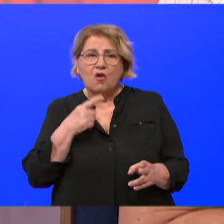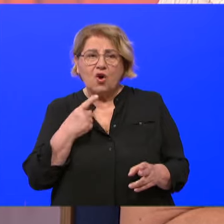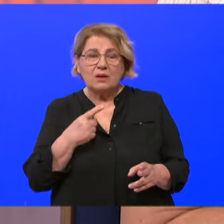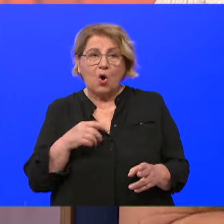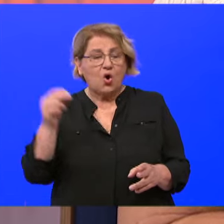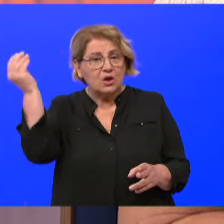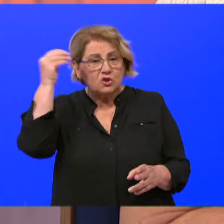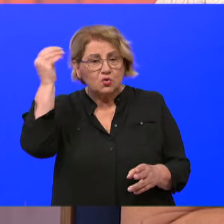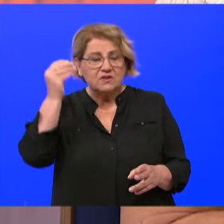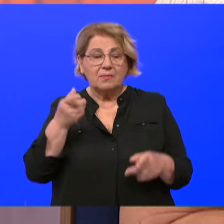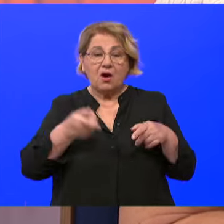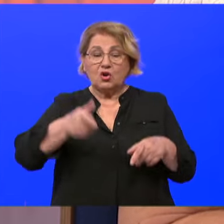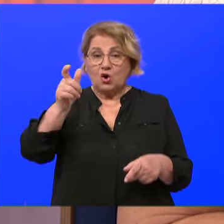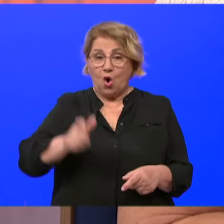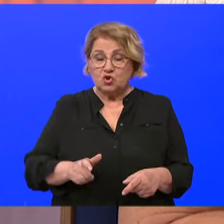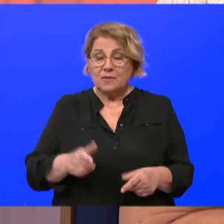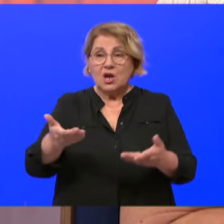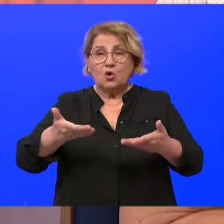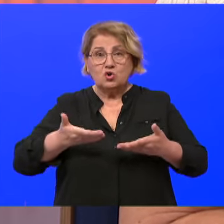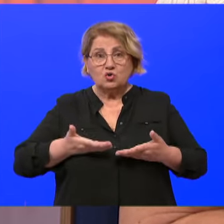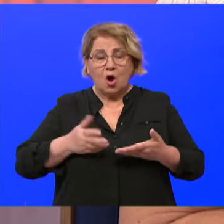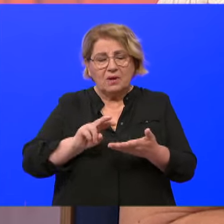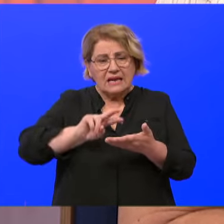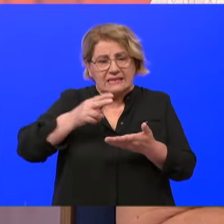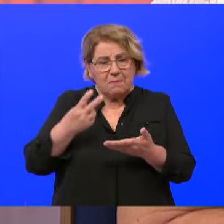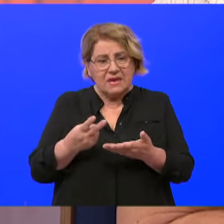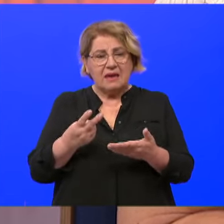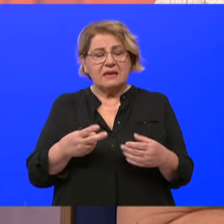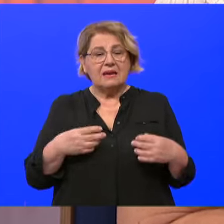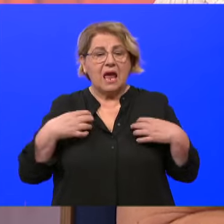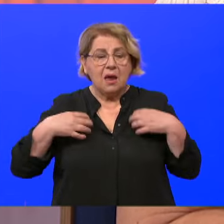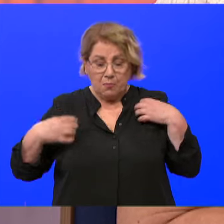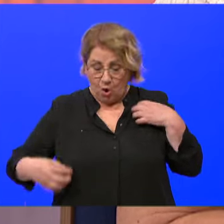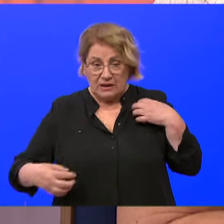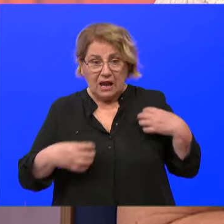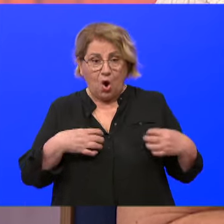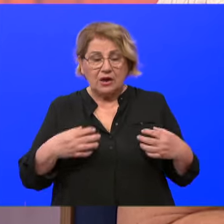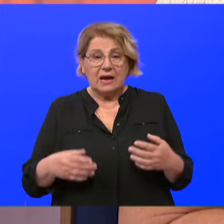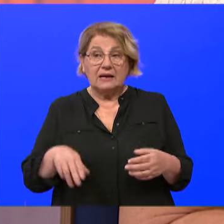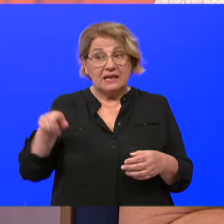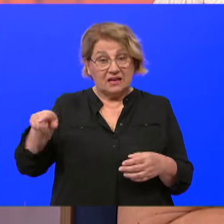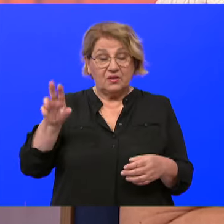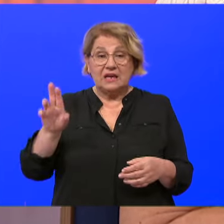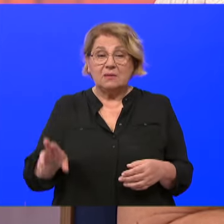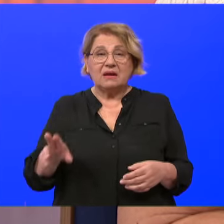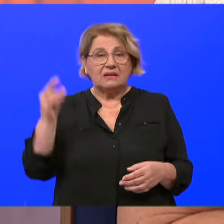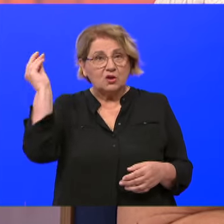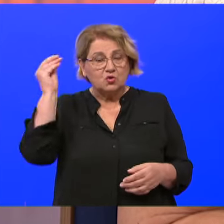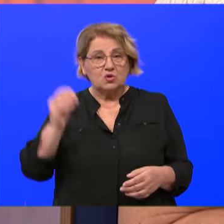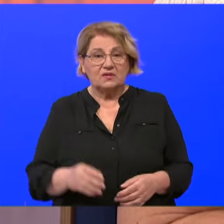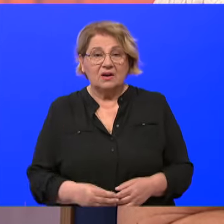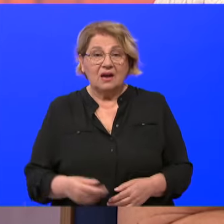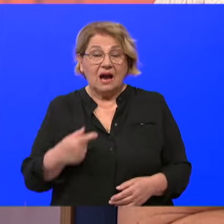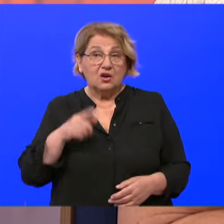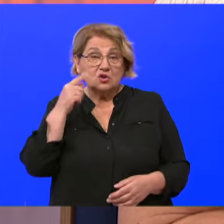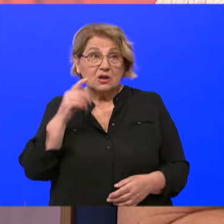koji su dobili transplantirane organe. Jer imate iskustva i nama su isto